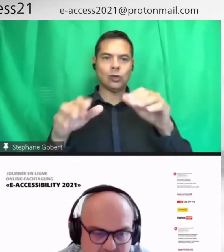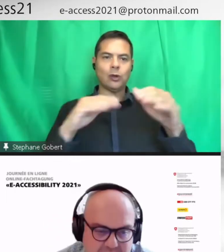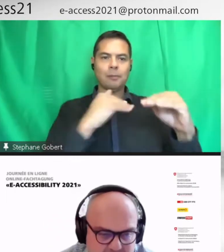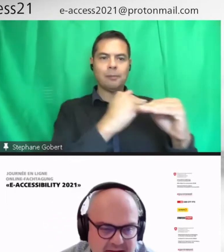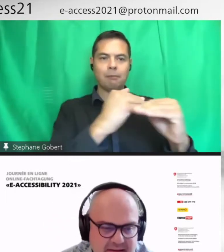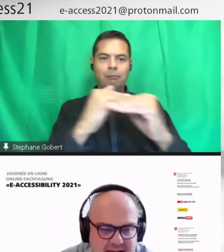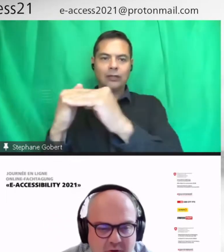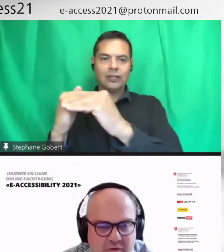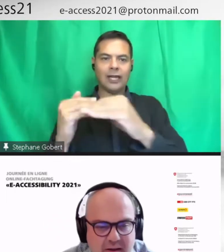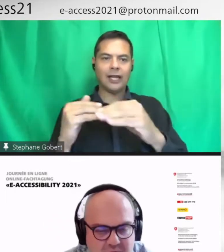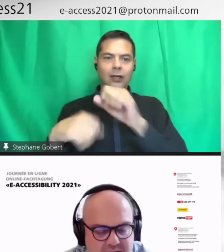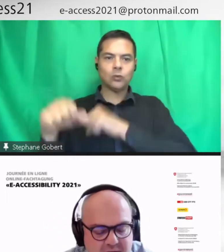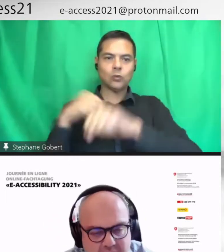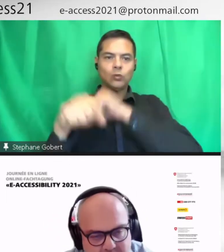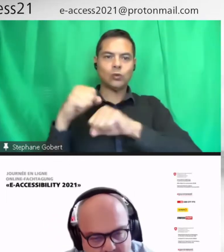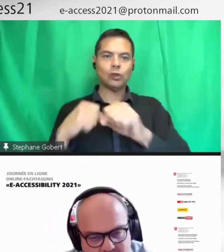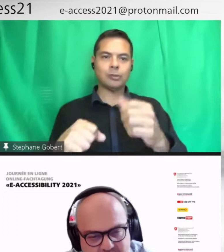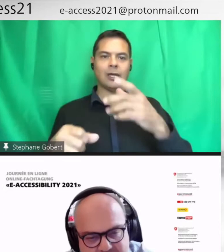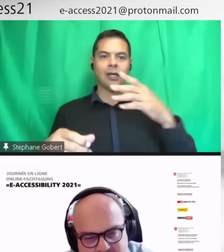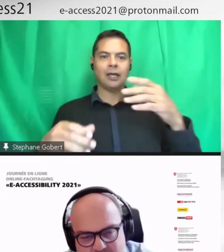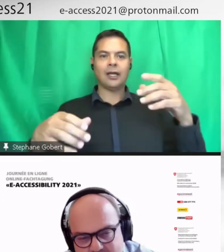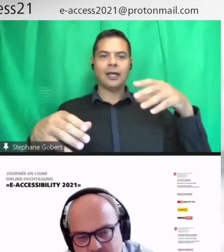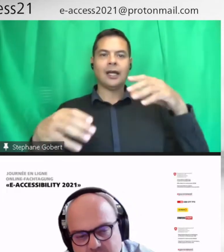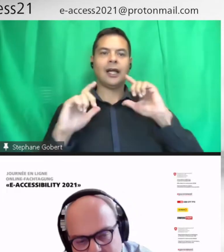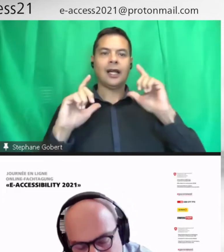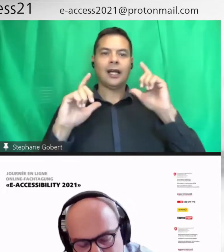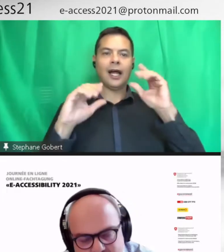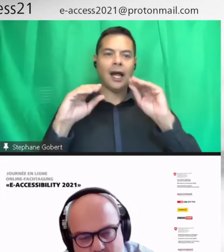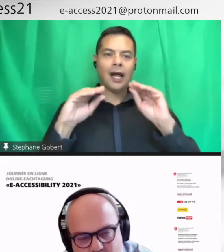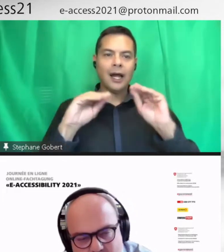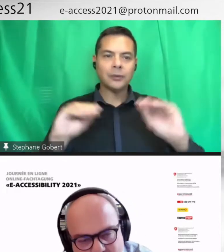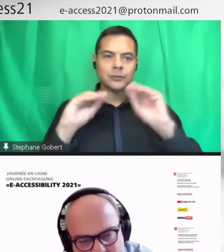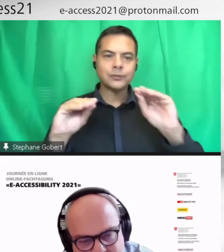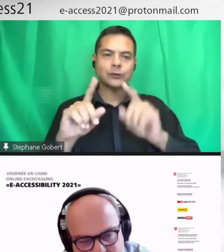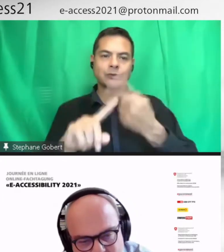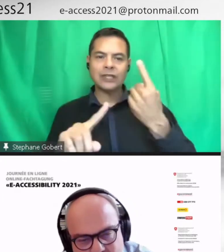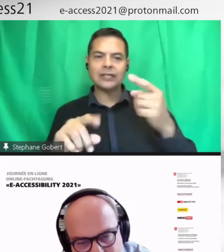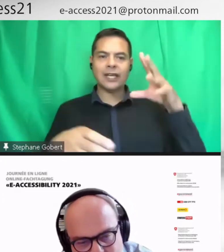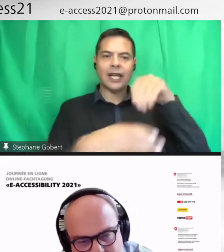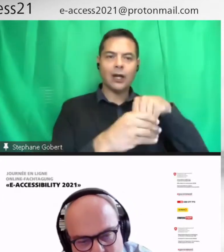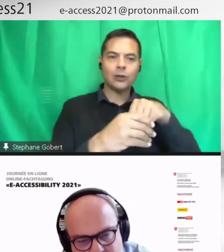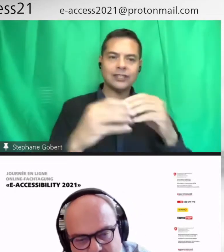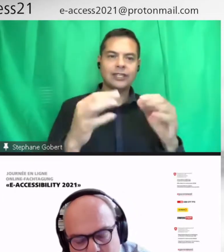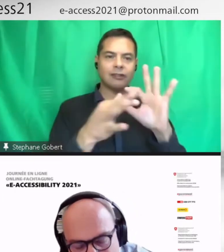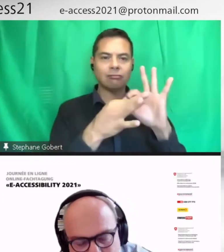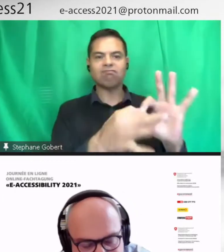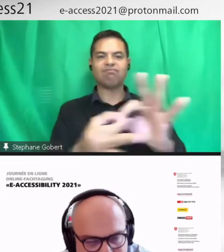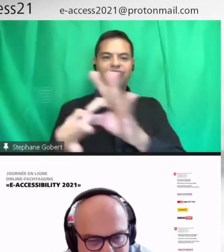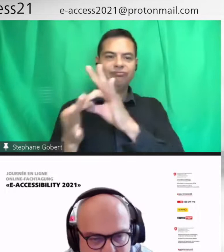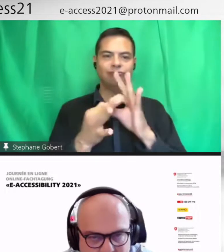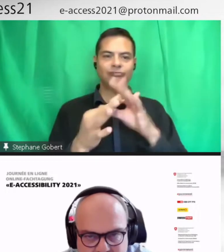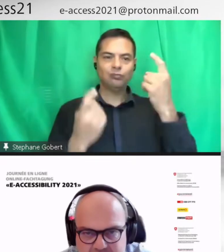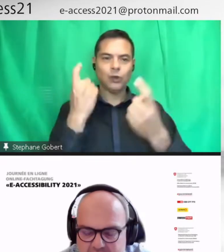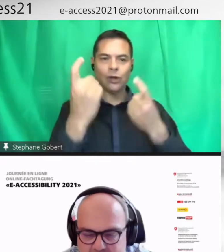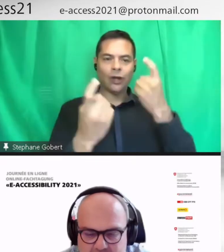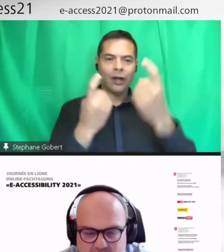'éducation spécialisée, l'éducation inclusive. Et on se donne aussi ce mandat de pousser un peu plus loin à la réflexion au niveau de produits ou d